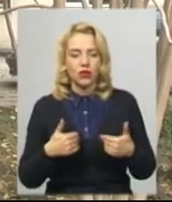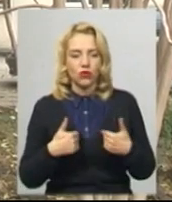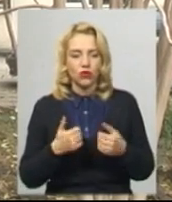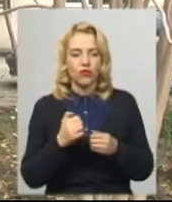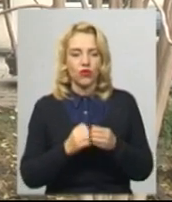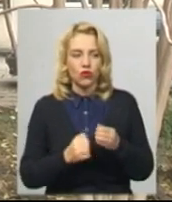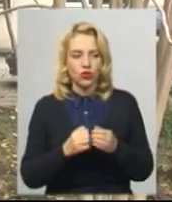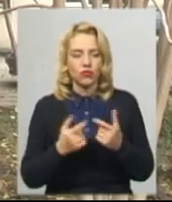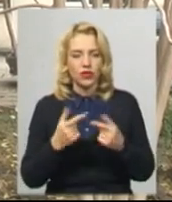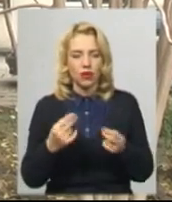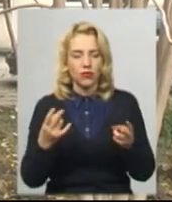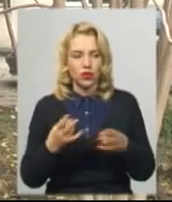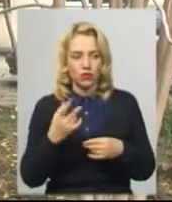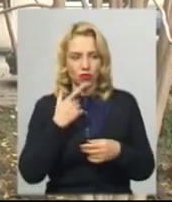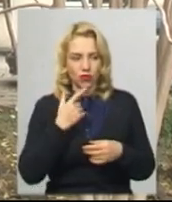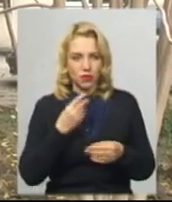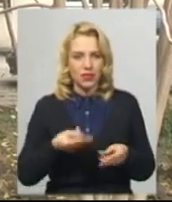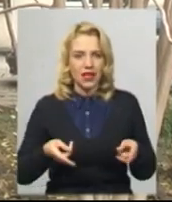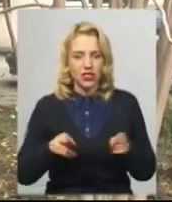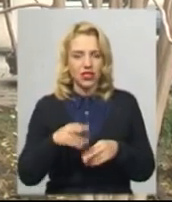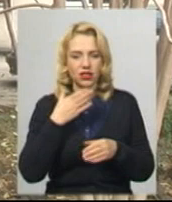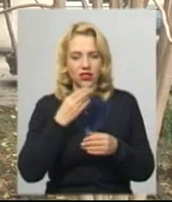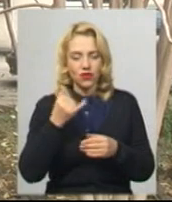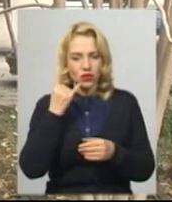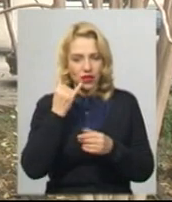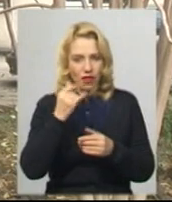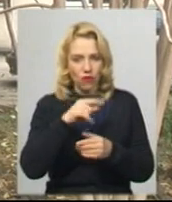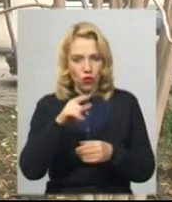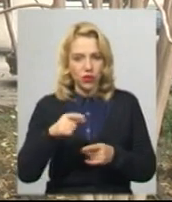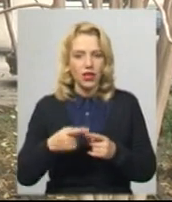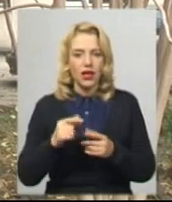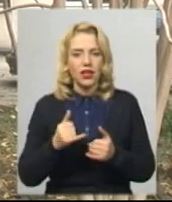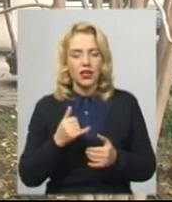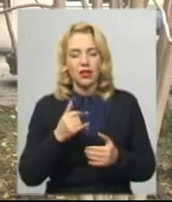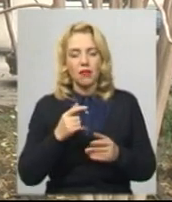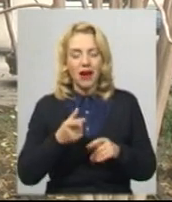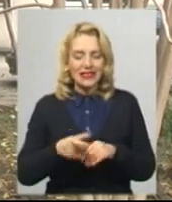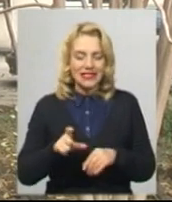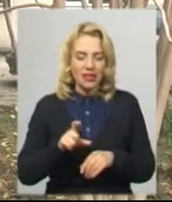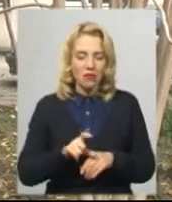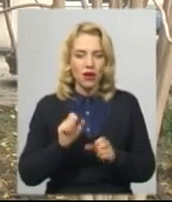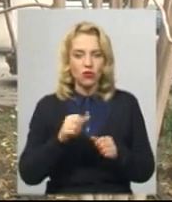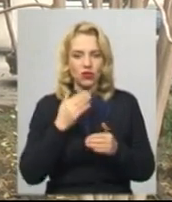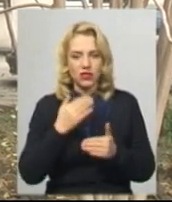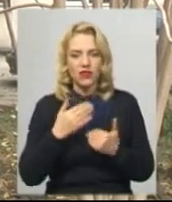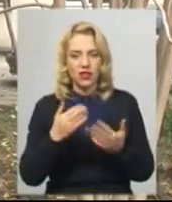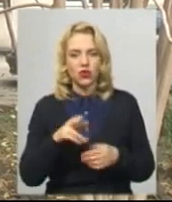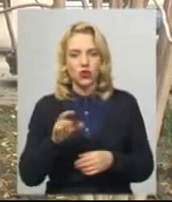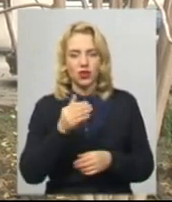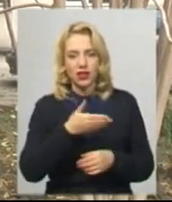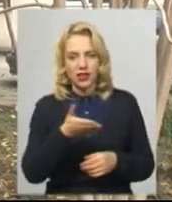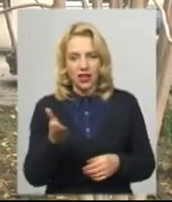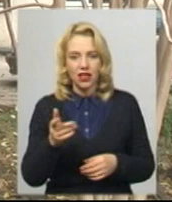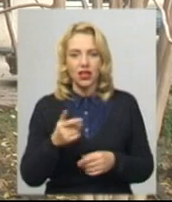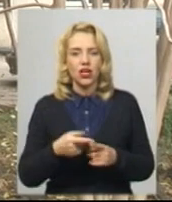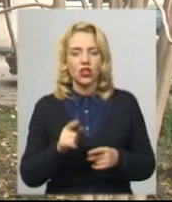потребує кров, залишати свої контакти, максимально всіх повідомляти, що можна звертатись до нас, де в нас є ці люди, які можуть допомогти. І ми